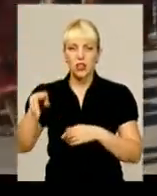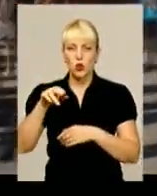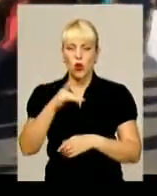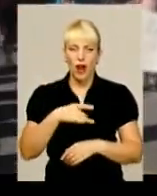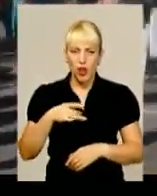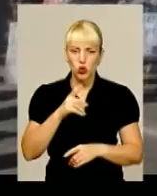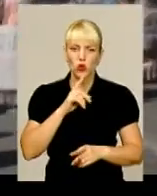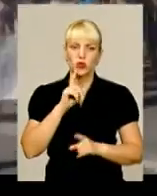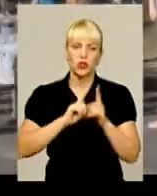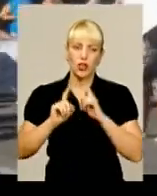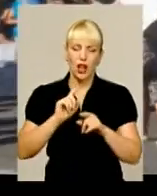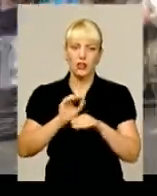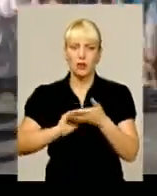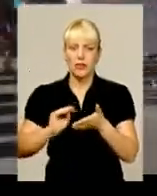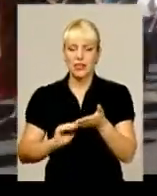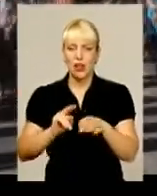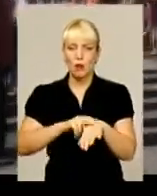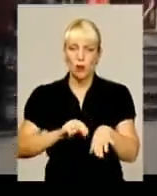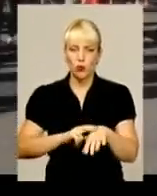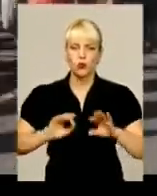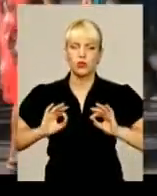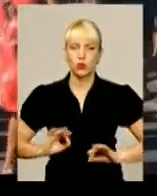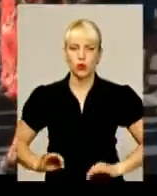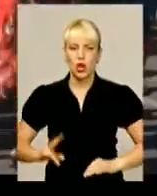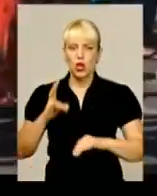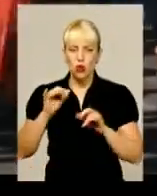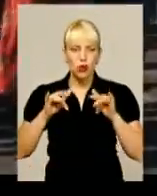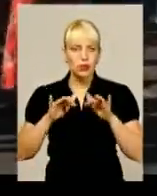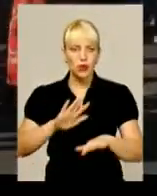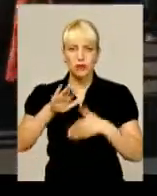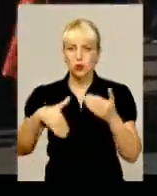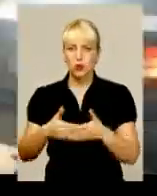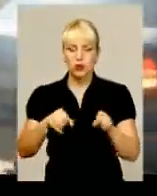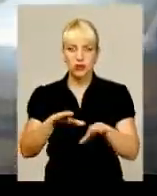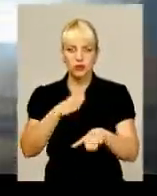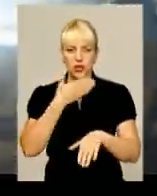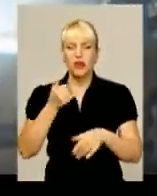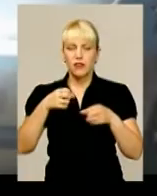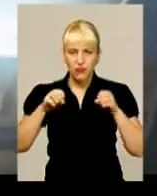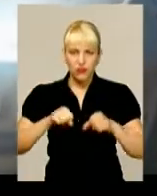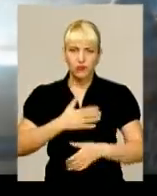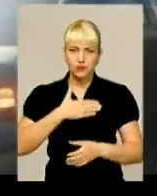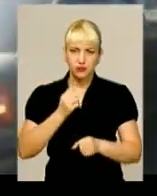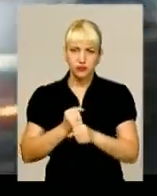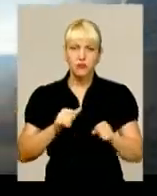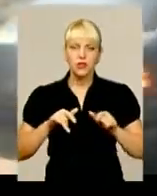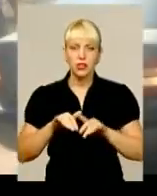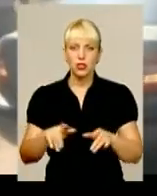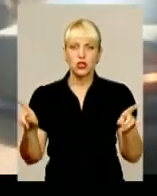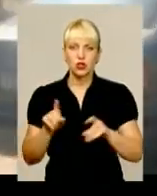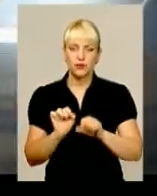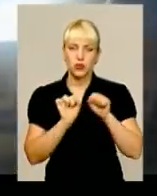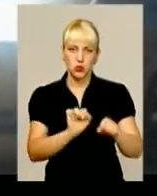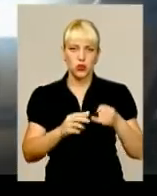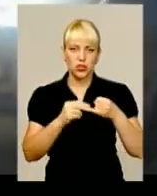писали в поліцію та прокуратуру. Однак справа й досі не зрушила з місця. Тому й вдалися до радикальних дій. Аби відстояти землю,